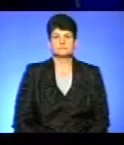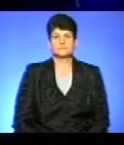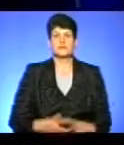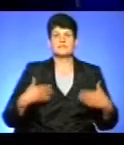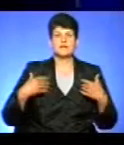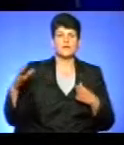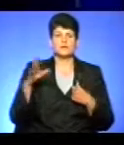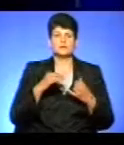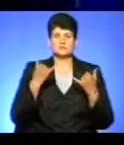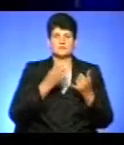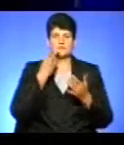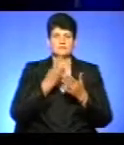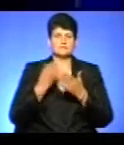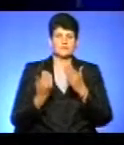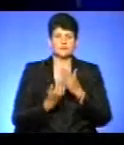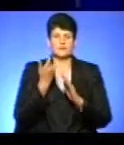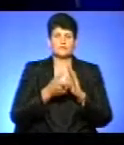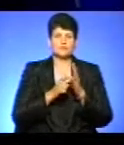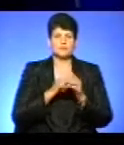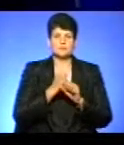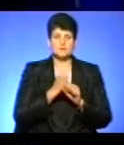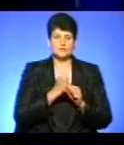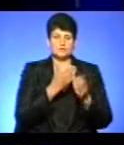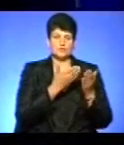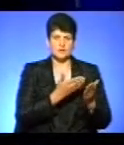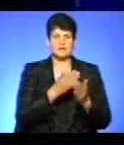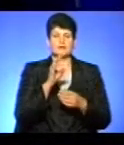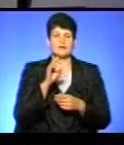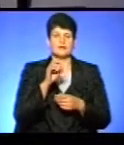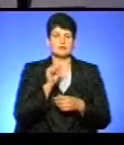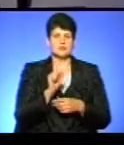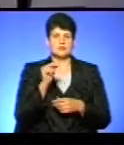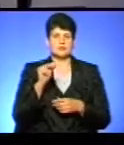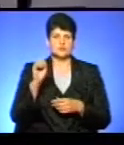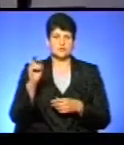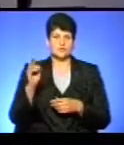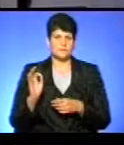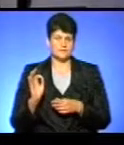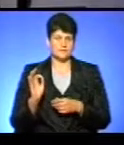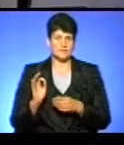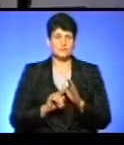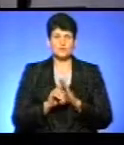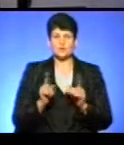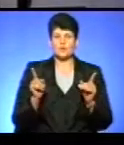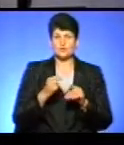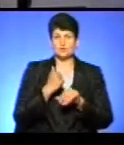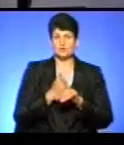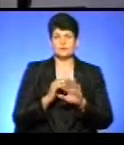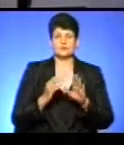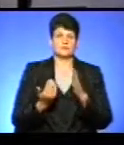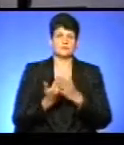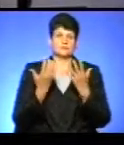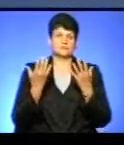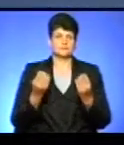Вітаю всіх, хто зараз з нами. В ефірі новини. студії для вас працюю я, ведуча Анастасія Чечко. І спочатку коротко про головні події дня.